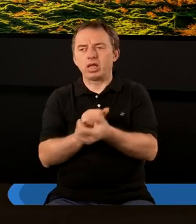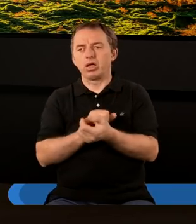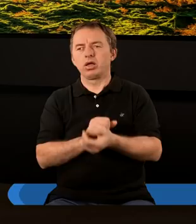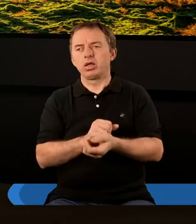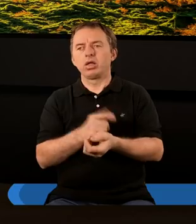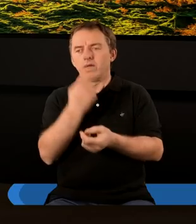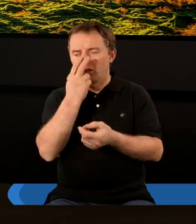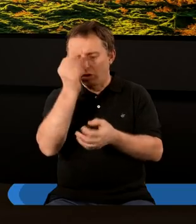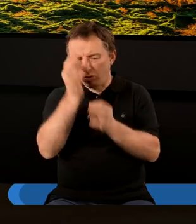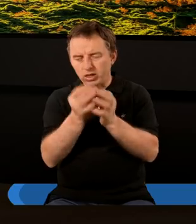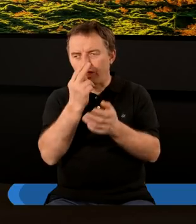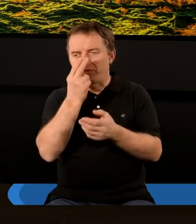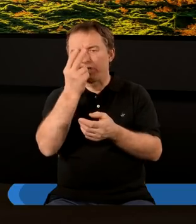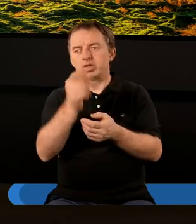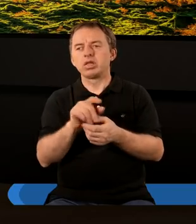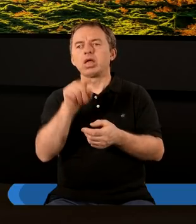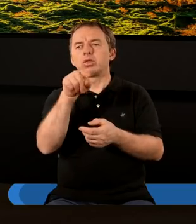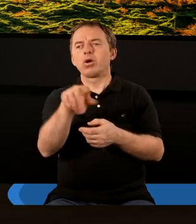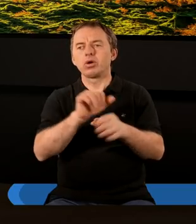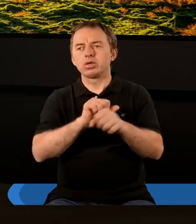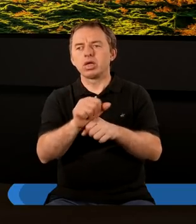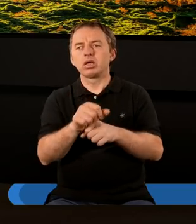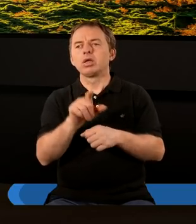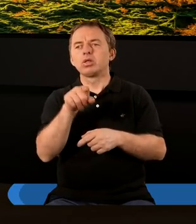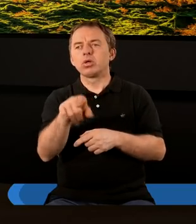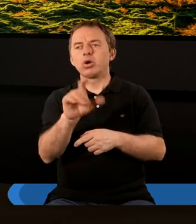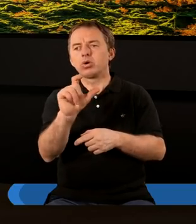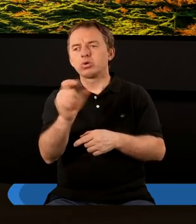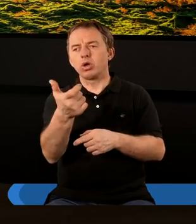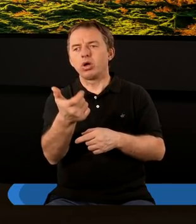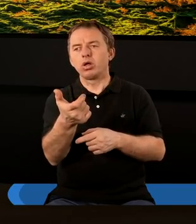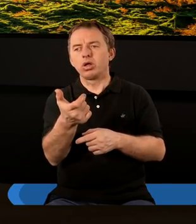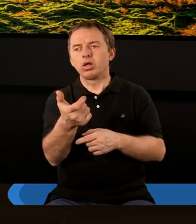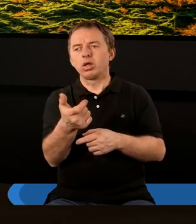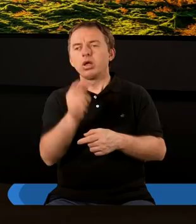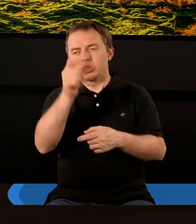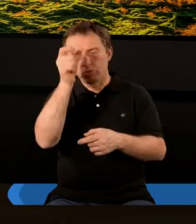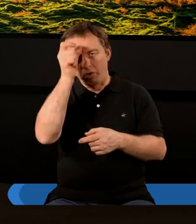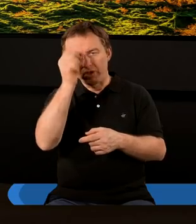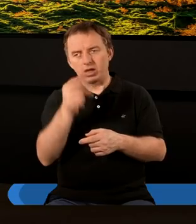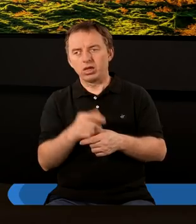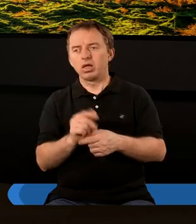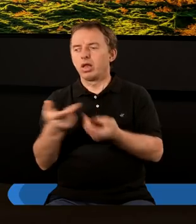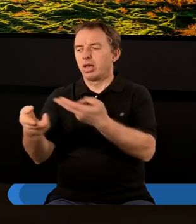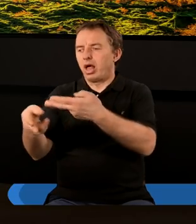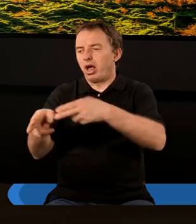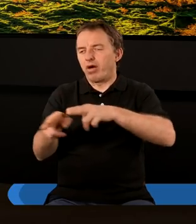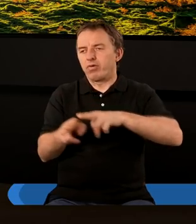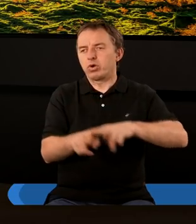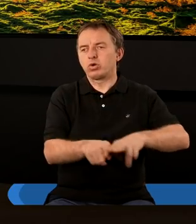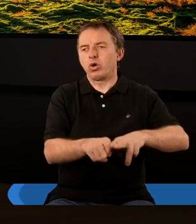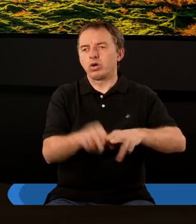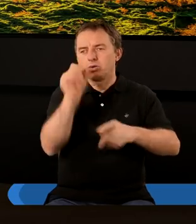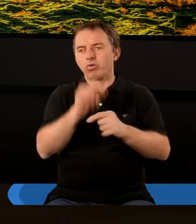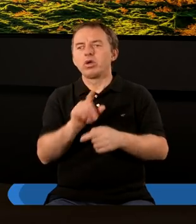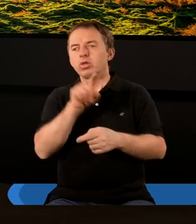Kiedy czytam ten tekst, dokładnie widzę, że to jest to, co przeżywa człowiek, przeżywa nawrócenie, kiedy przeżywa